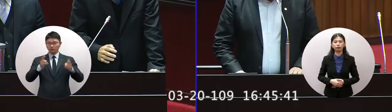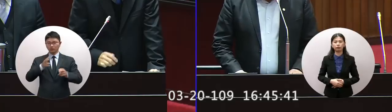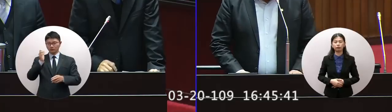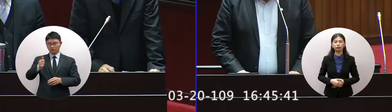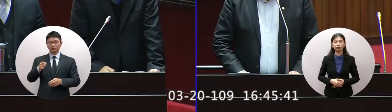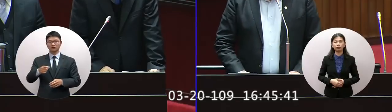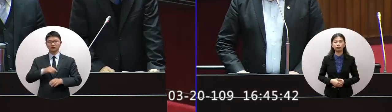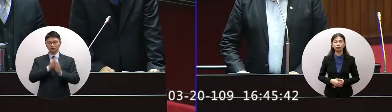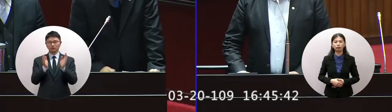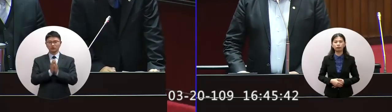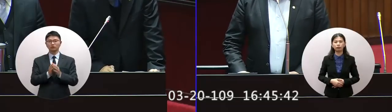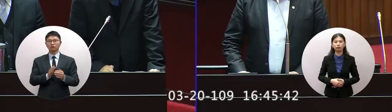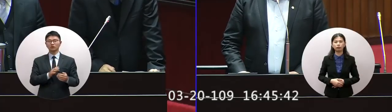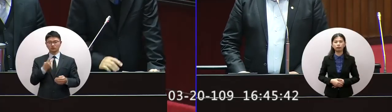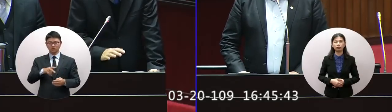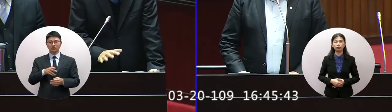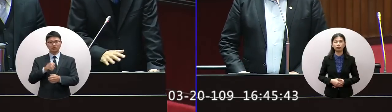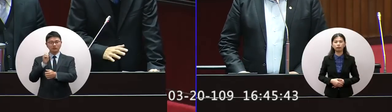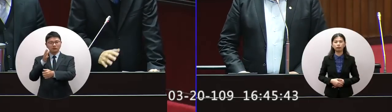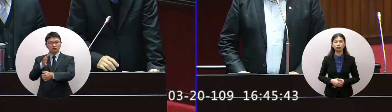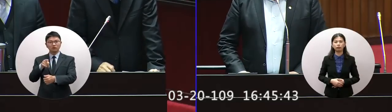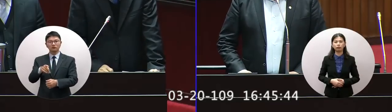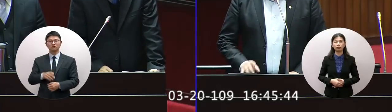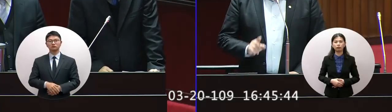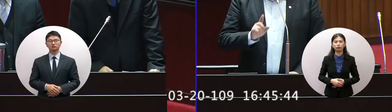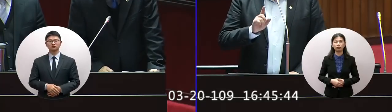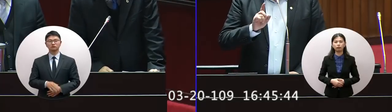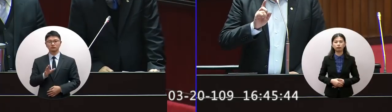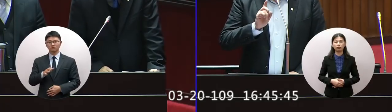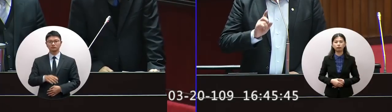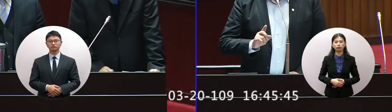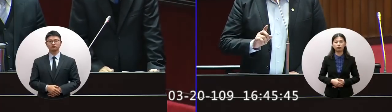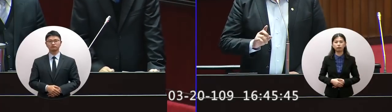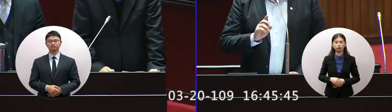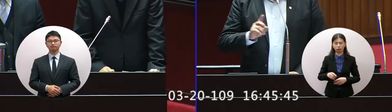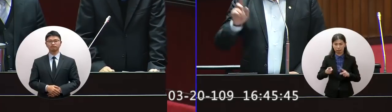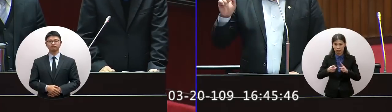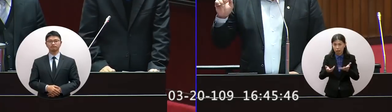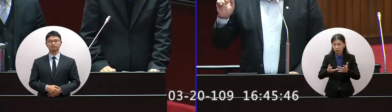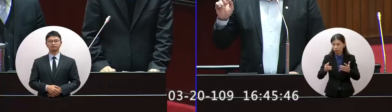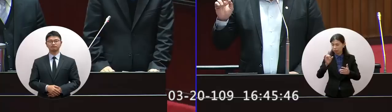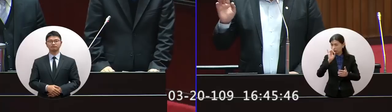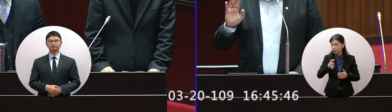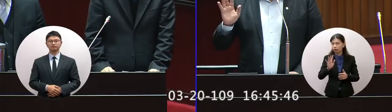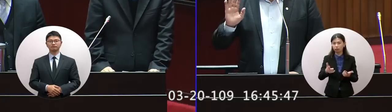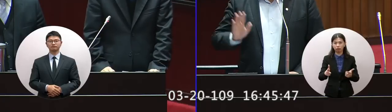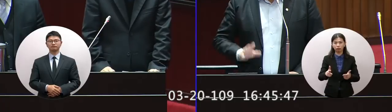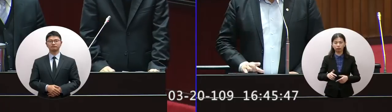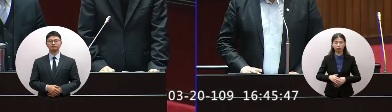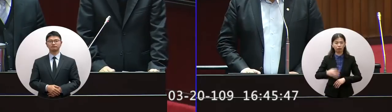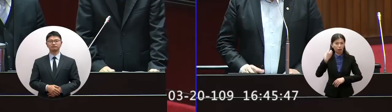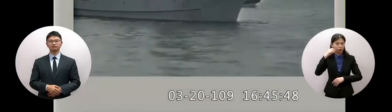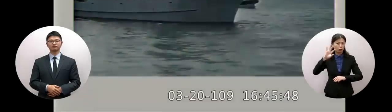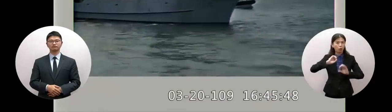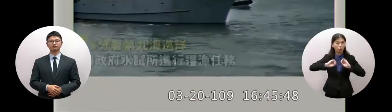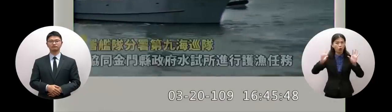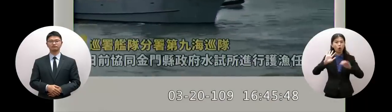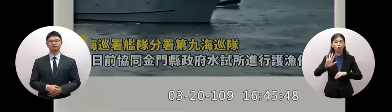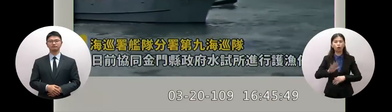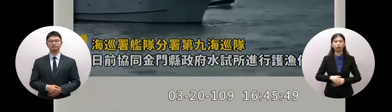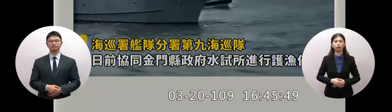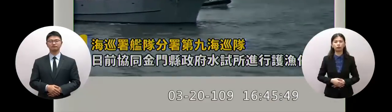而且也找到海巡第9隊還試圖做一些檢討這個不是小事這個影像檔新聞都已經報了